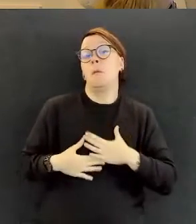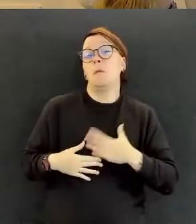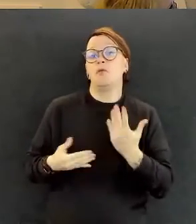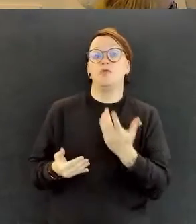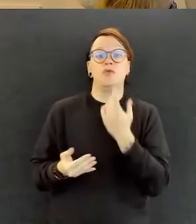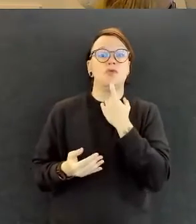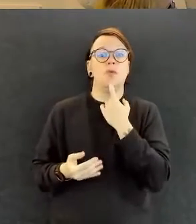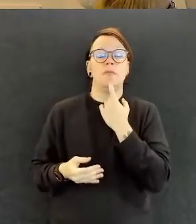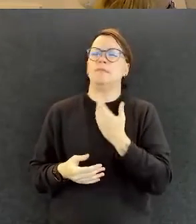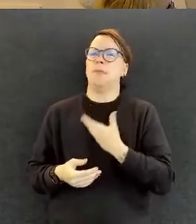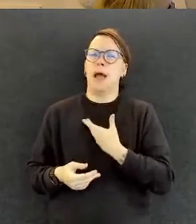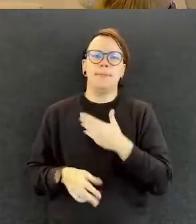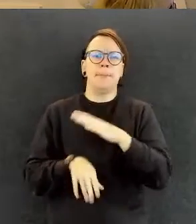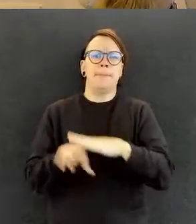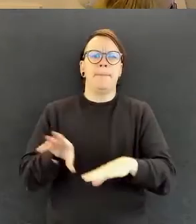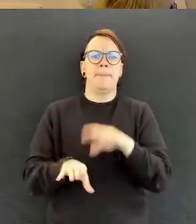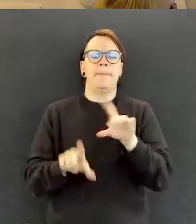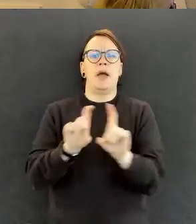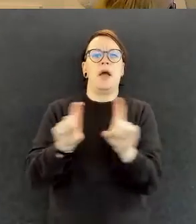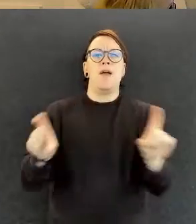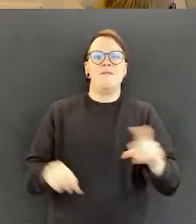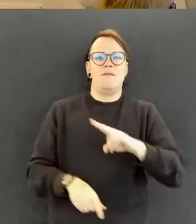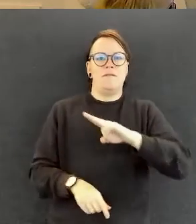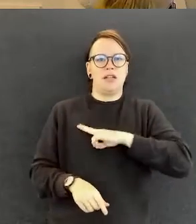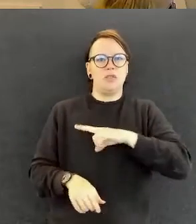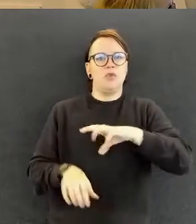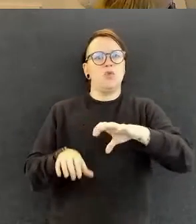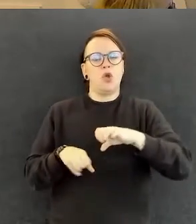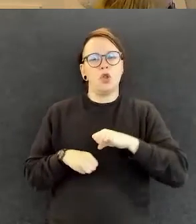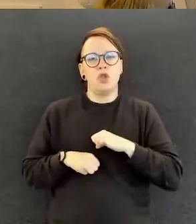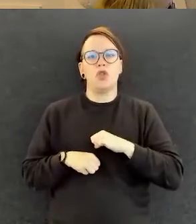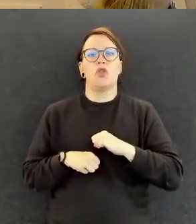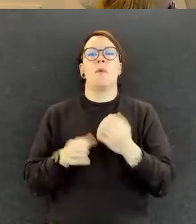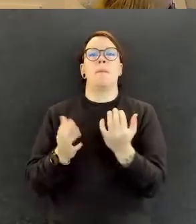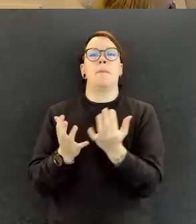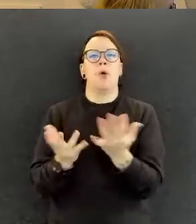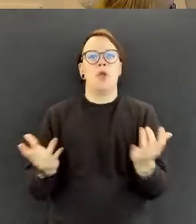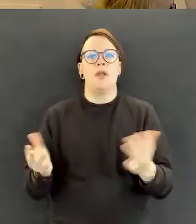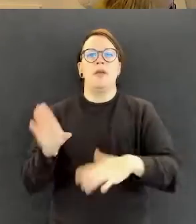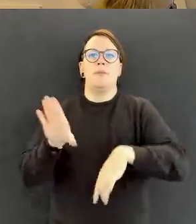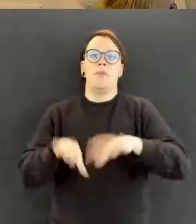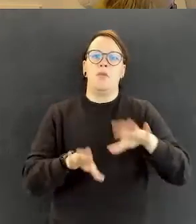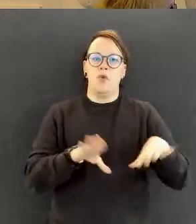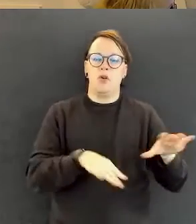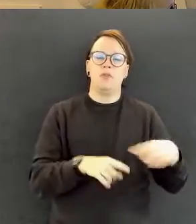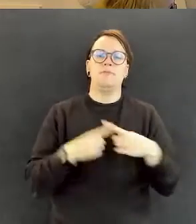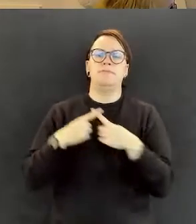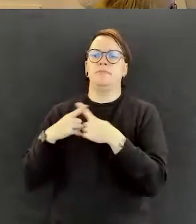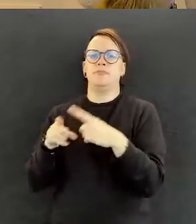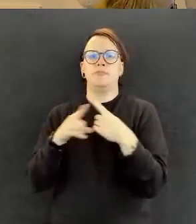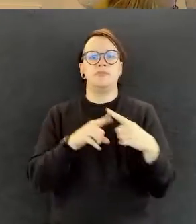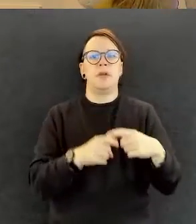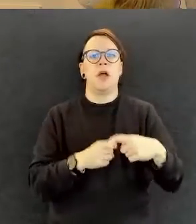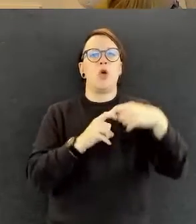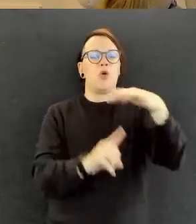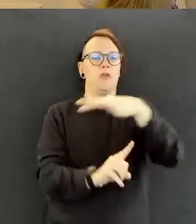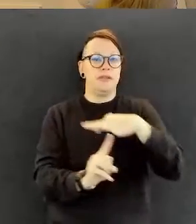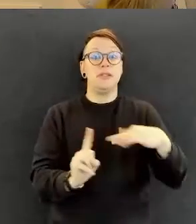vastuullisuudesta ja just tästä monimuotoisuudesta. Toki eri konteksteissa, mutta myös tässä